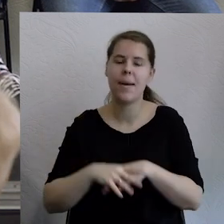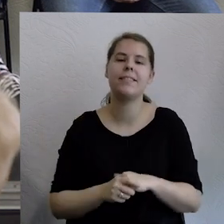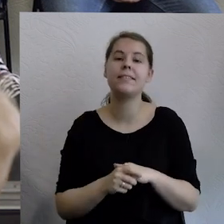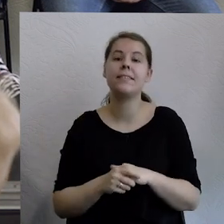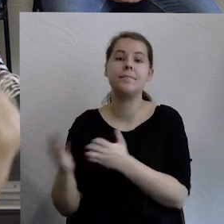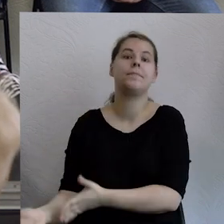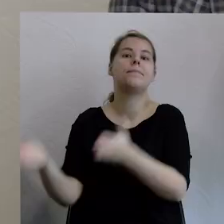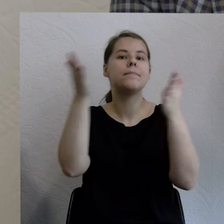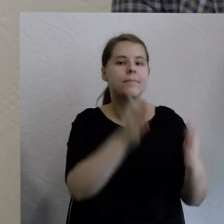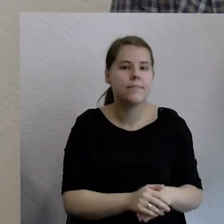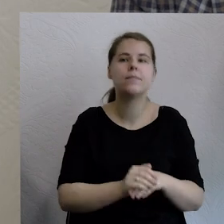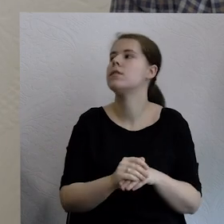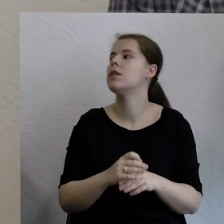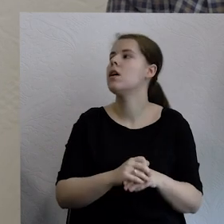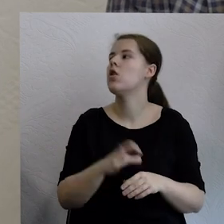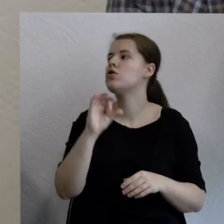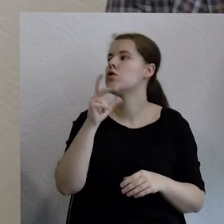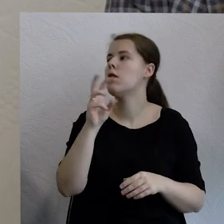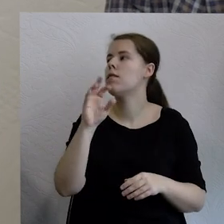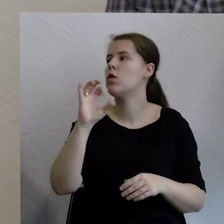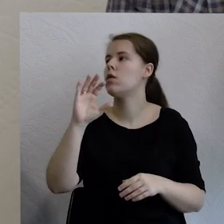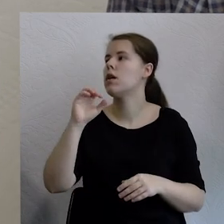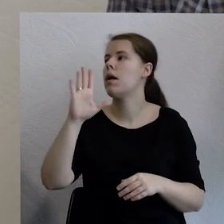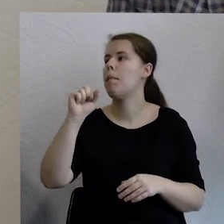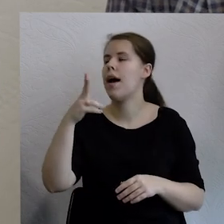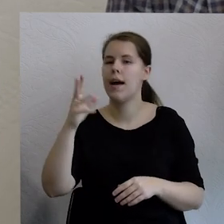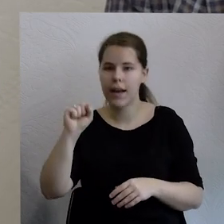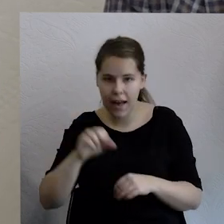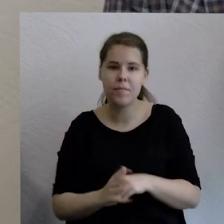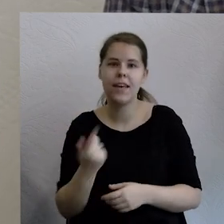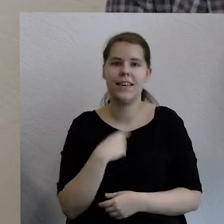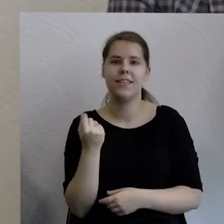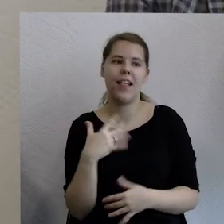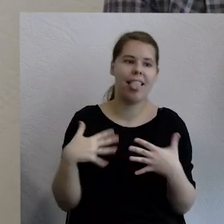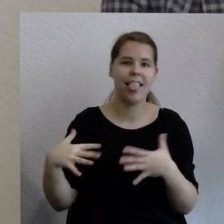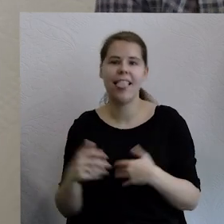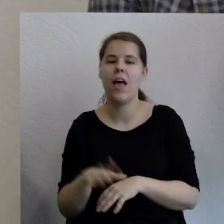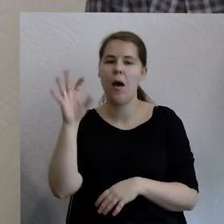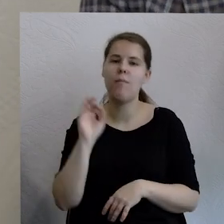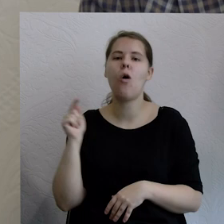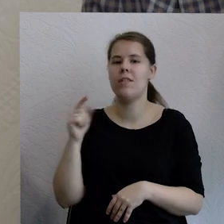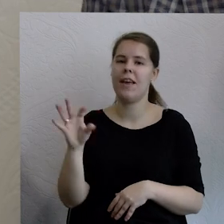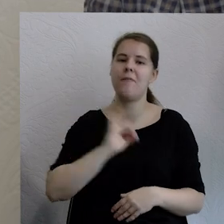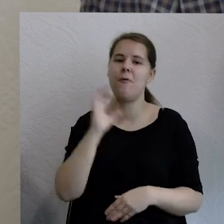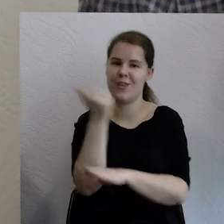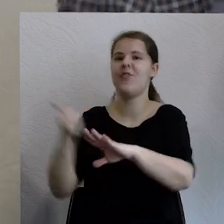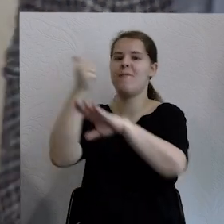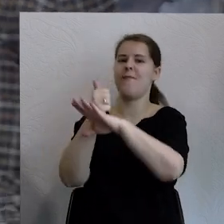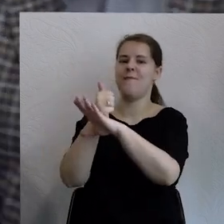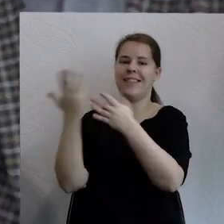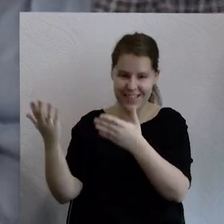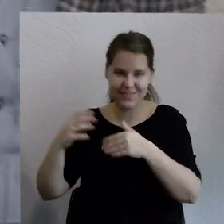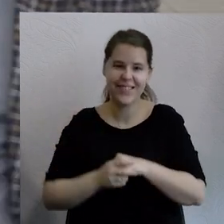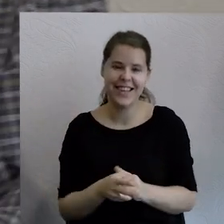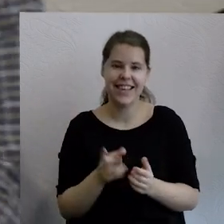siedzi obok Karolina Skowron-Baka. Muszę powiedzieć, że jestem trochę zestresowany, bo również moja szefowa. Będzie